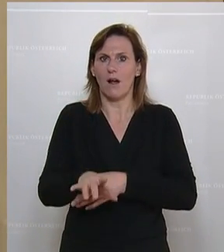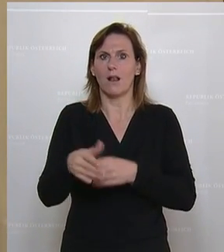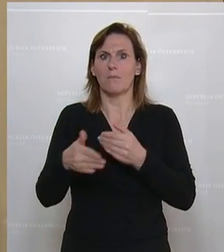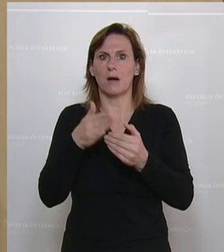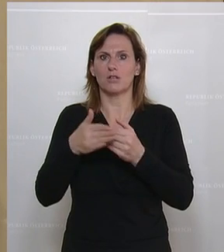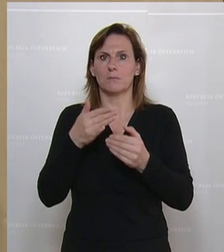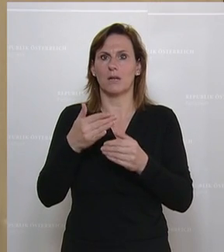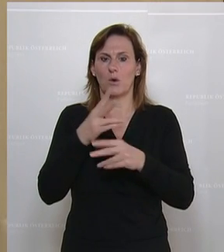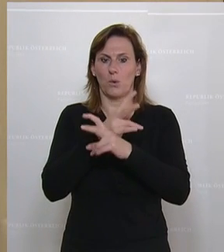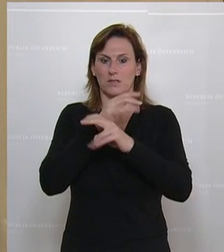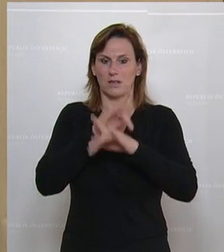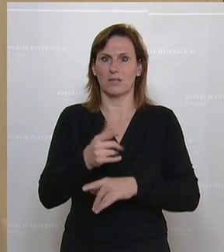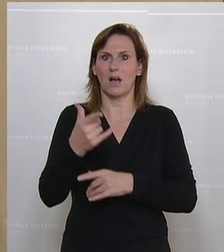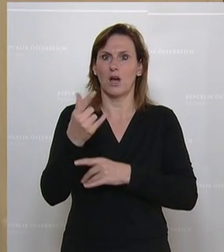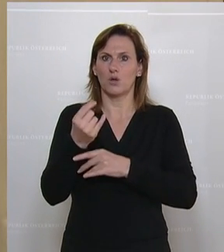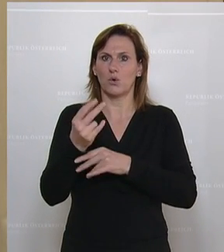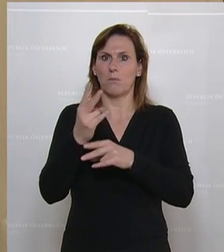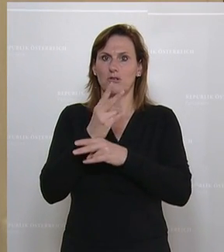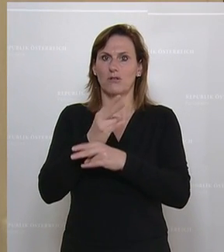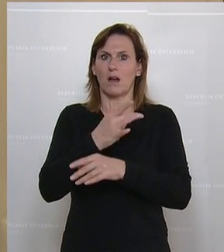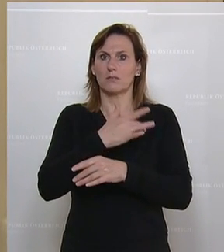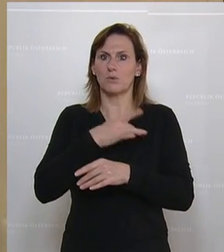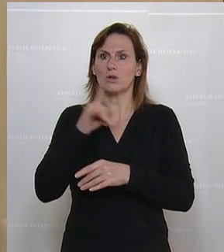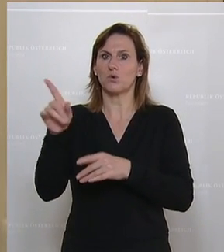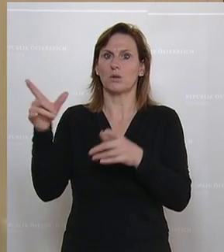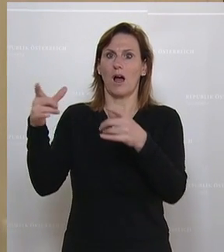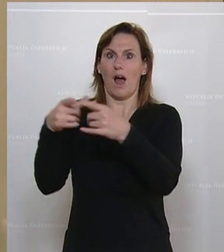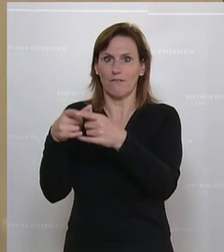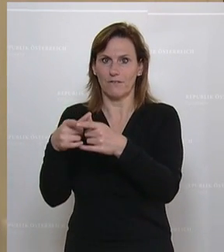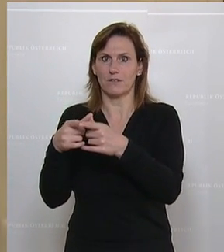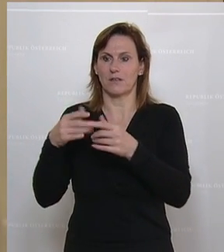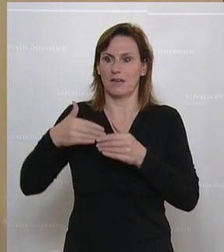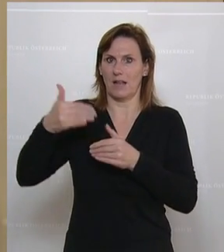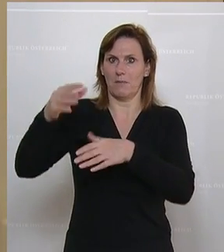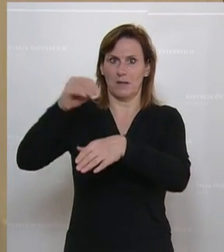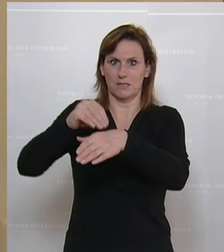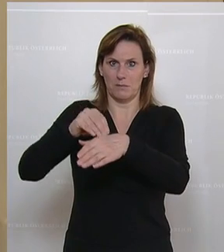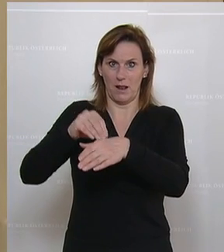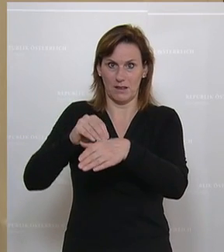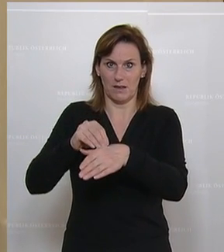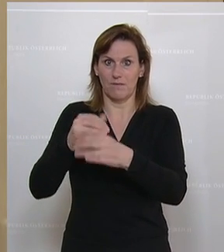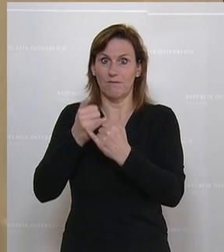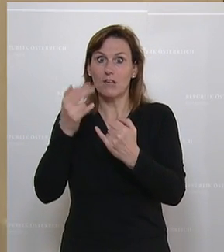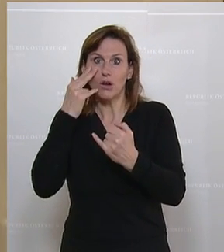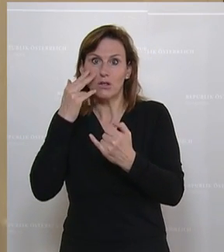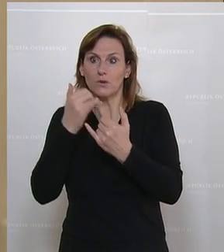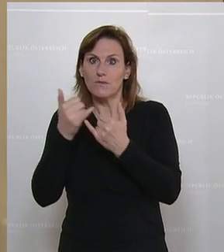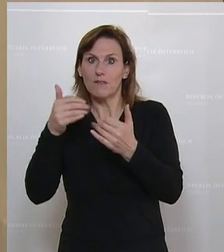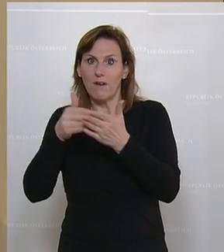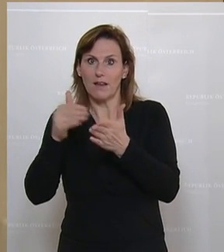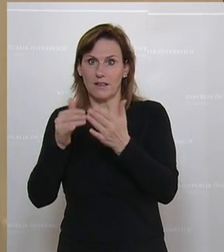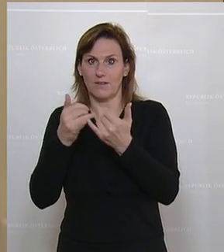Doppelstaatsbürger, die dort in Haft sind, die wir regelmäßig ansprechen natürlich. Aber das geht eben auch nur, weil man